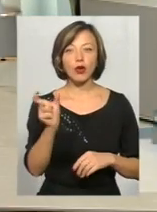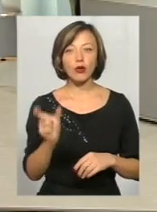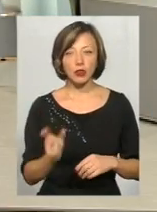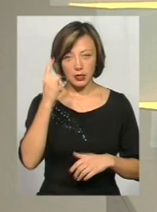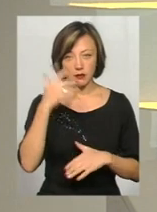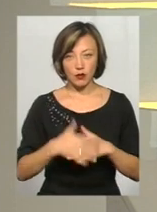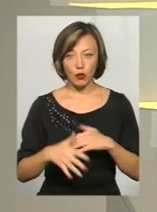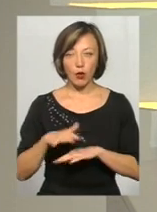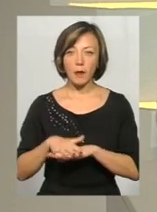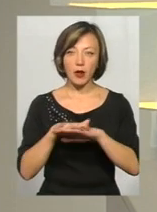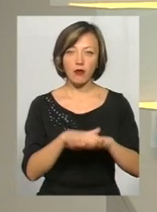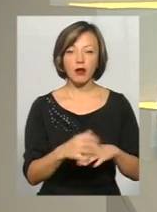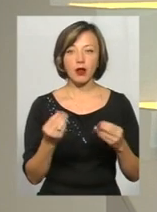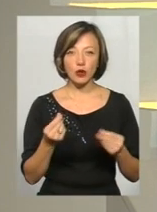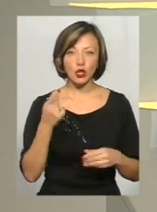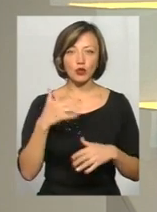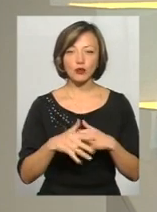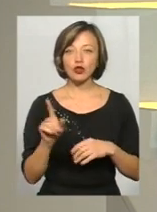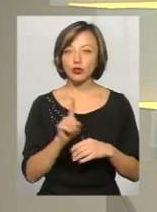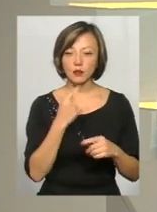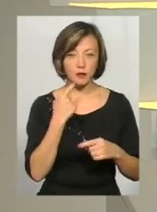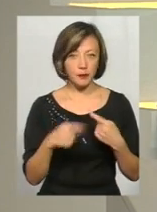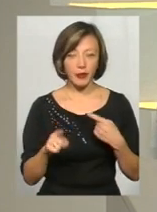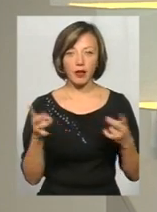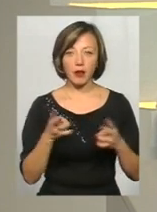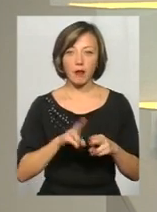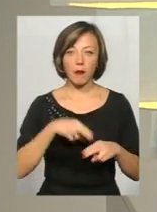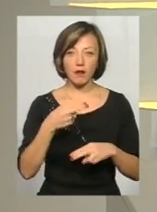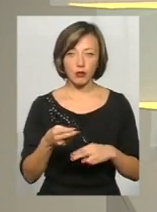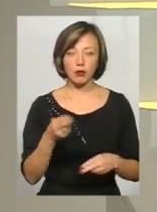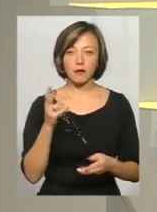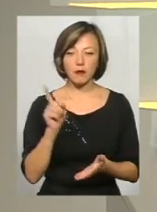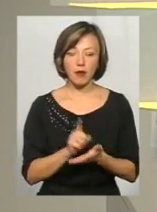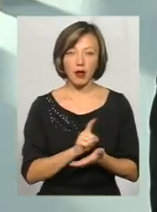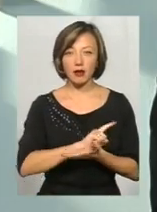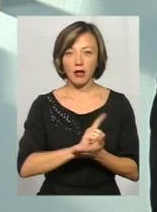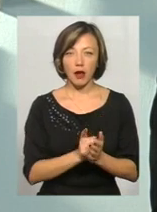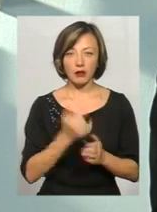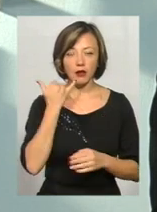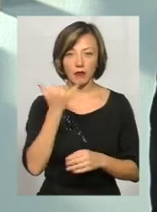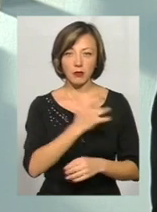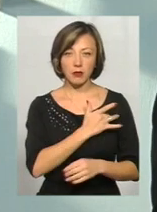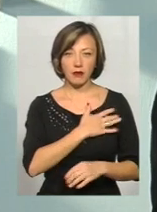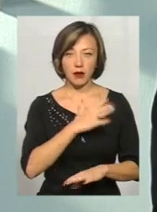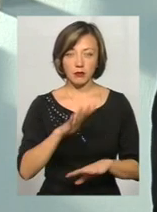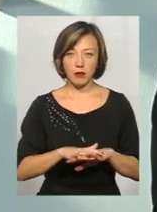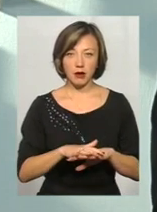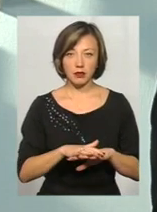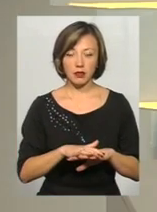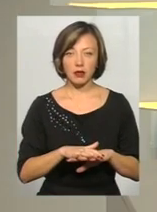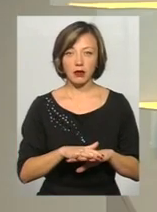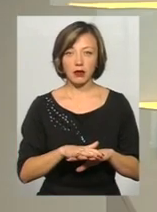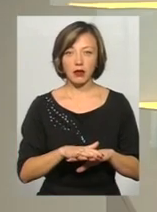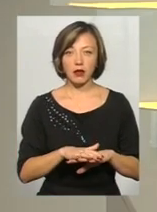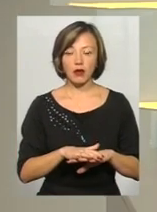свідомо перерахувала кошти і розуміє, що щось не те, треба їх повернути, вона має негайно телефонувати у приватбанк? Так, Ну, тобто, у